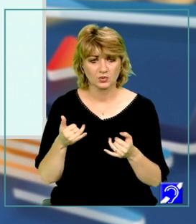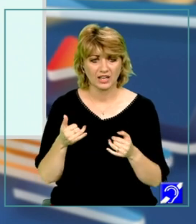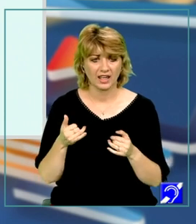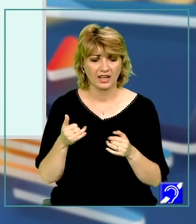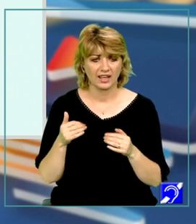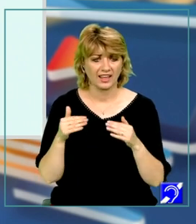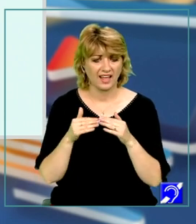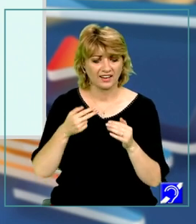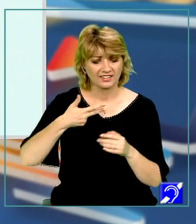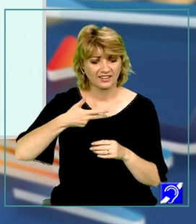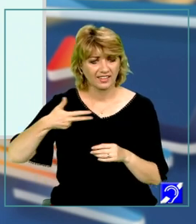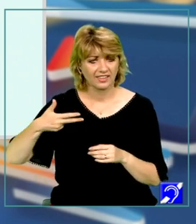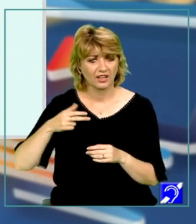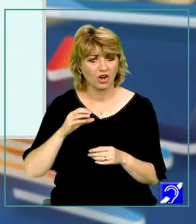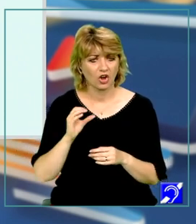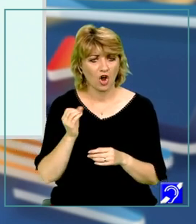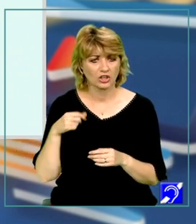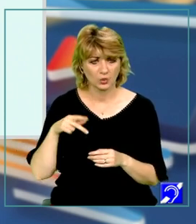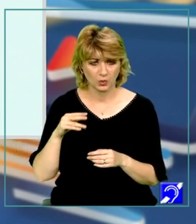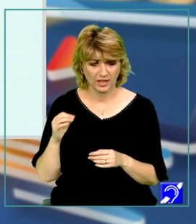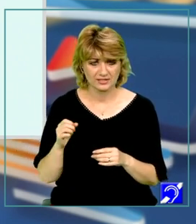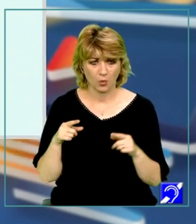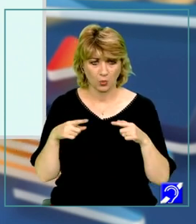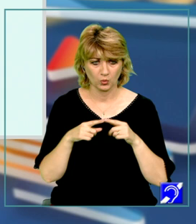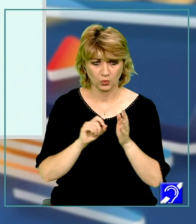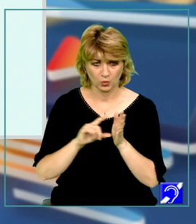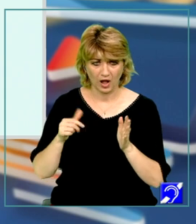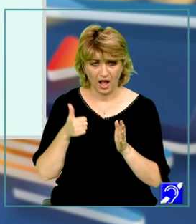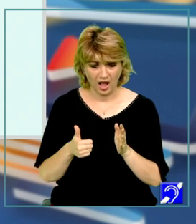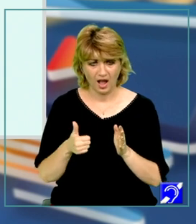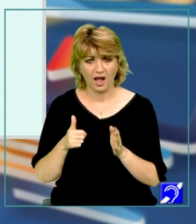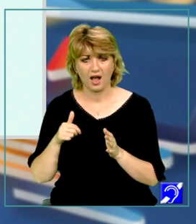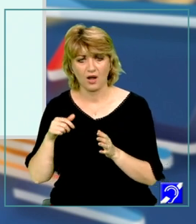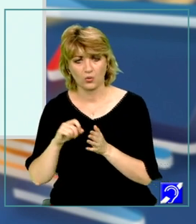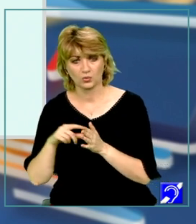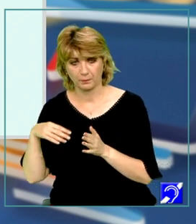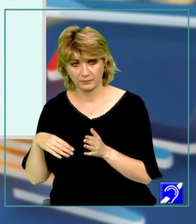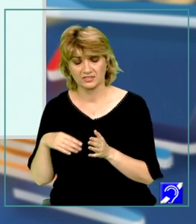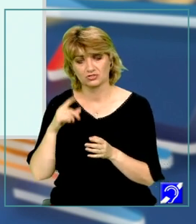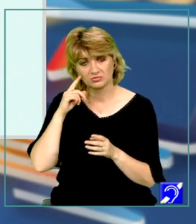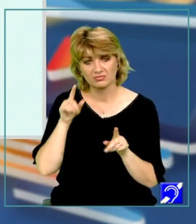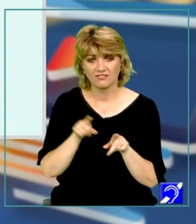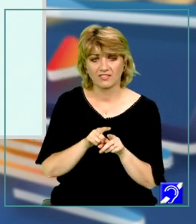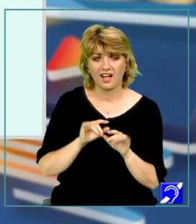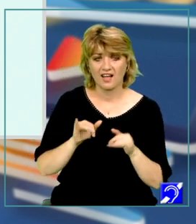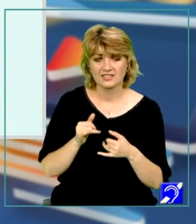din enunț era latură, unghi, latură. Știm că